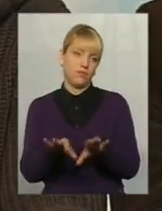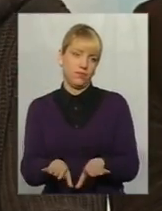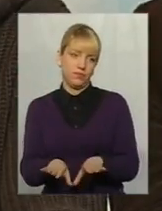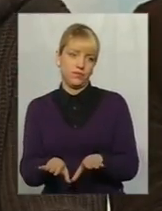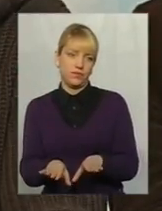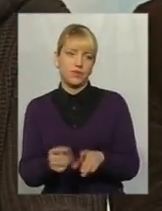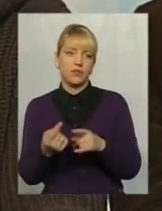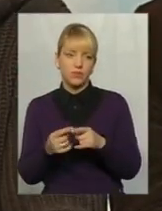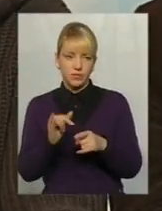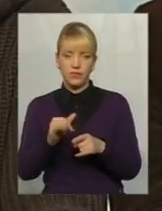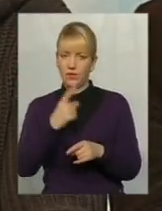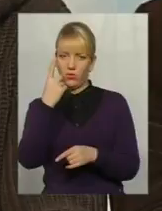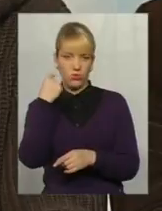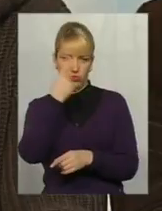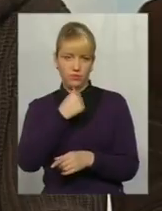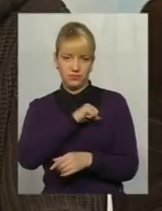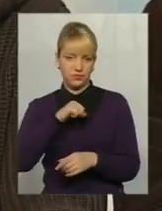рішень цих не приймає вже.